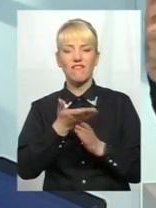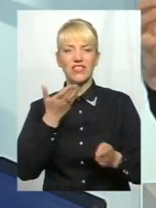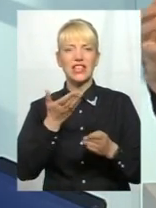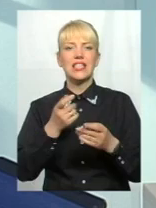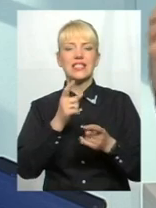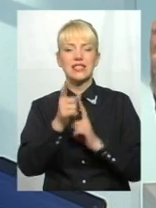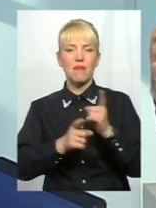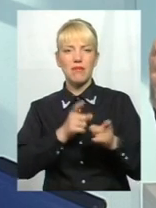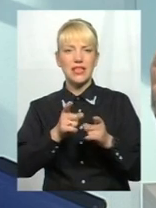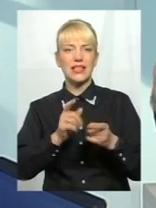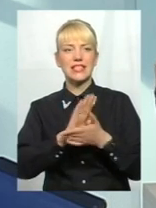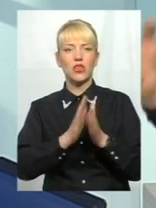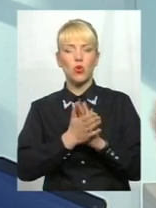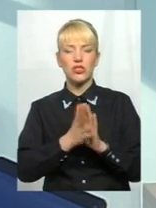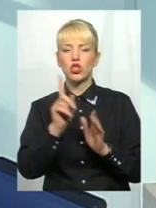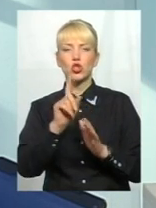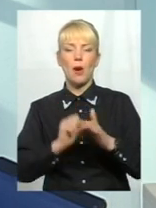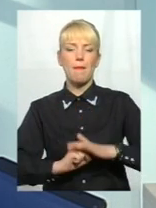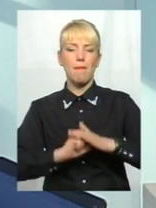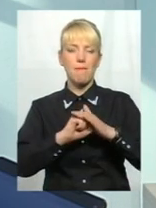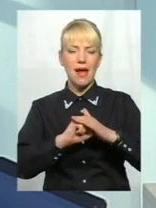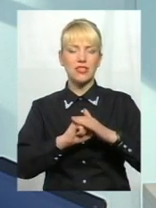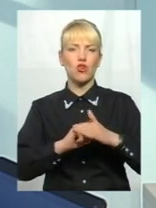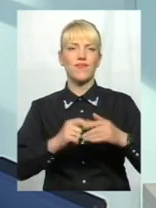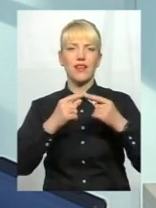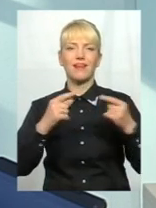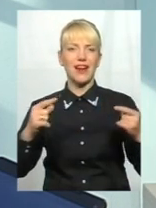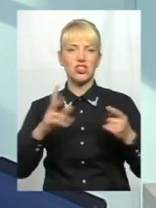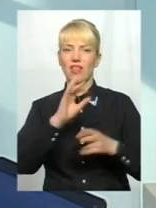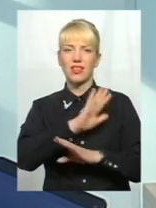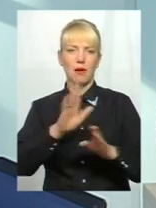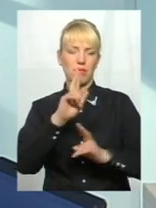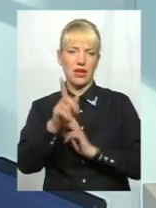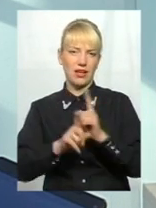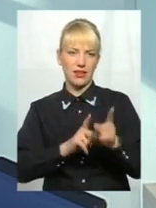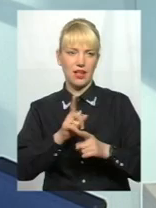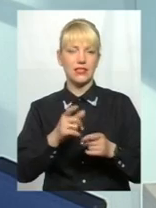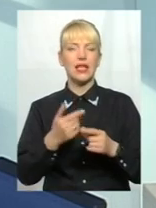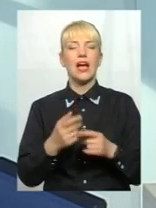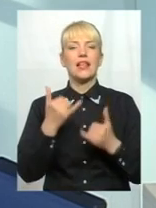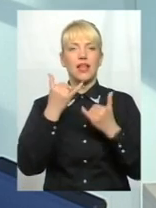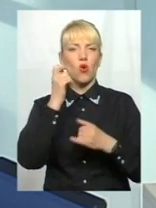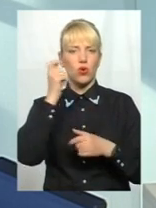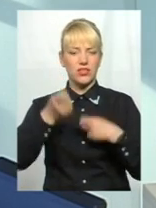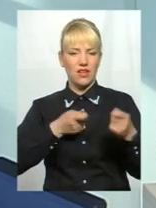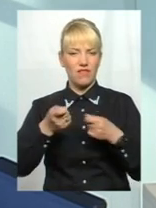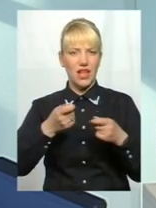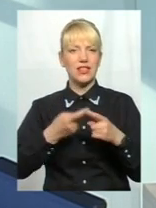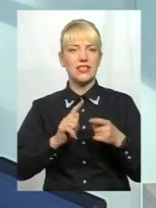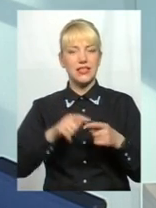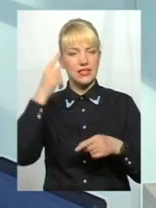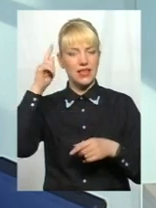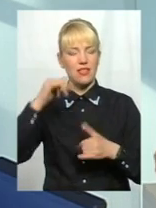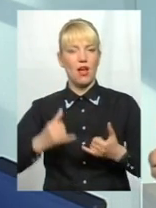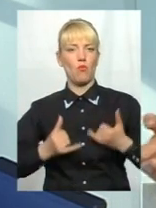базові речі не переглядалися. От під цим декологом української влади, я розумію, це знання і повага до власної